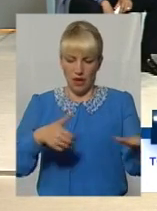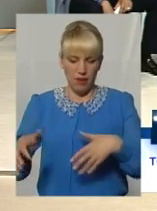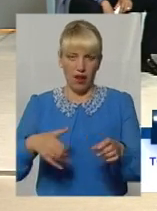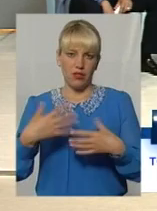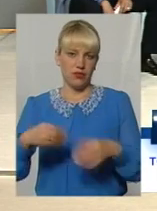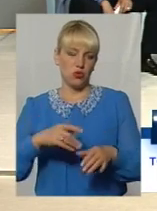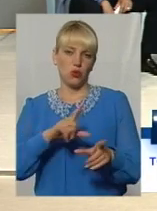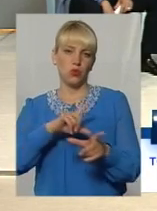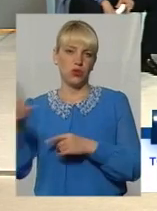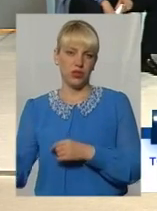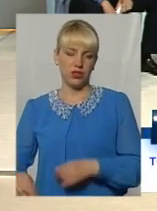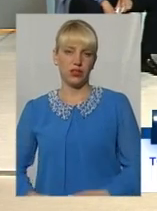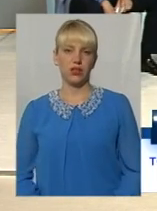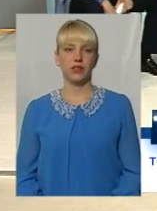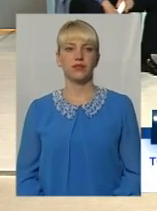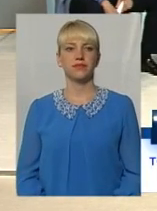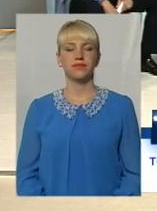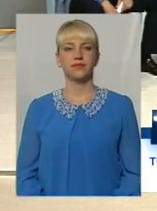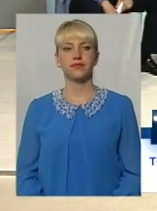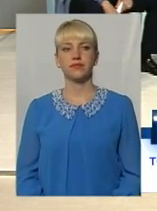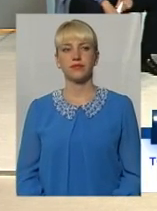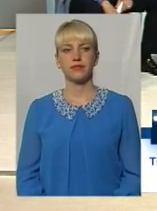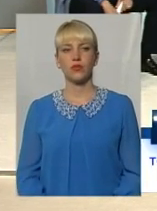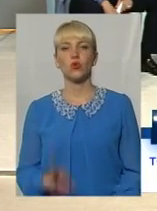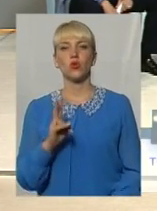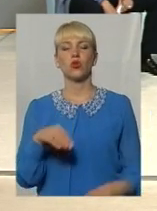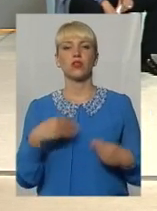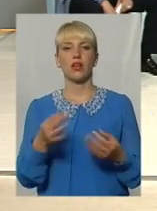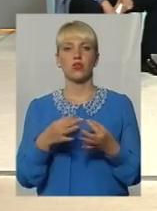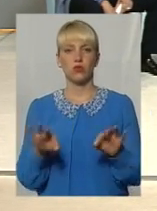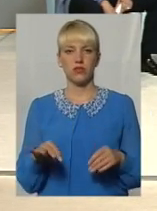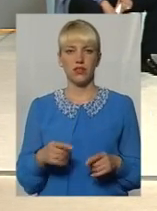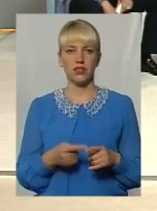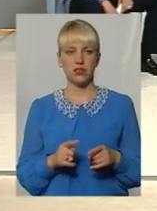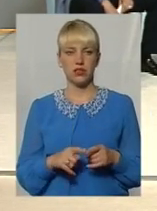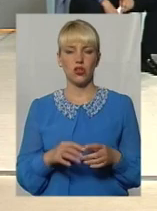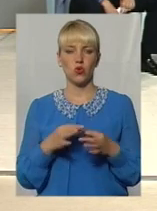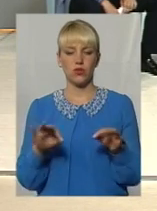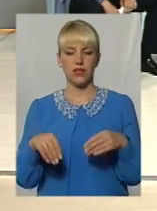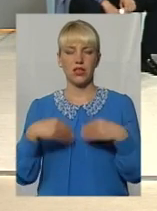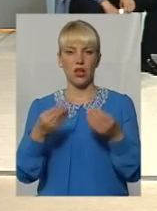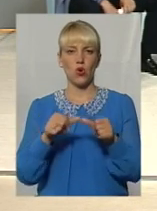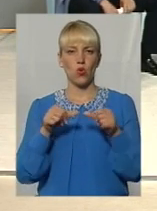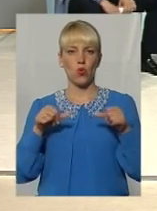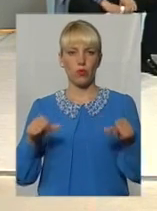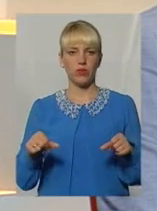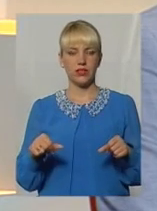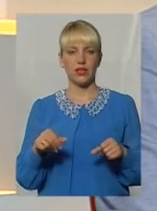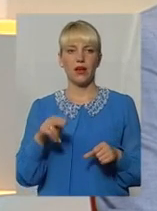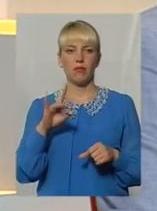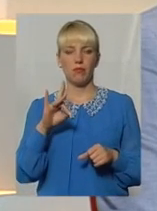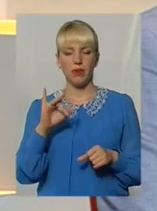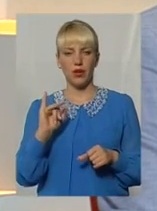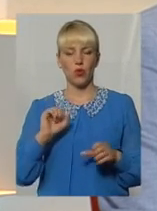Дякую за питання, шановні гості. Хто дає дозволи? Дозвола видається спеціально створена комісія, яка при управлінні житлово-коммунальній